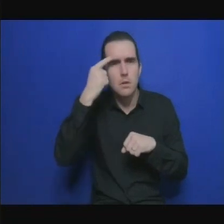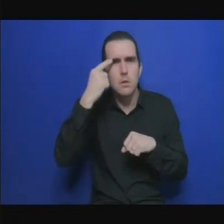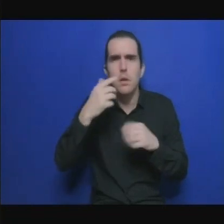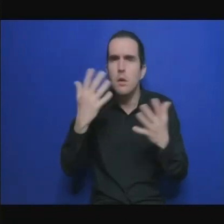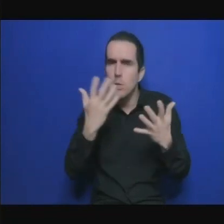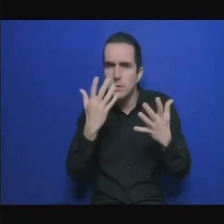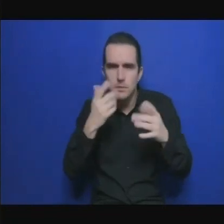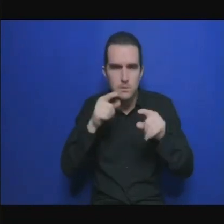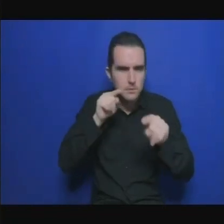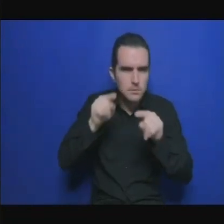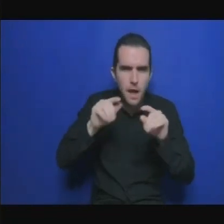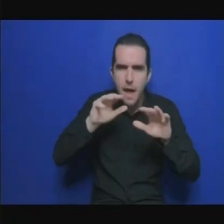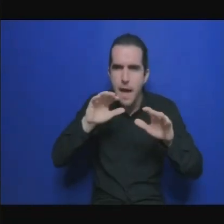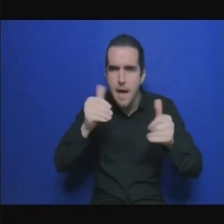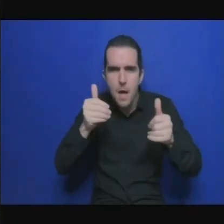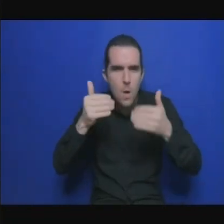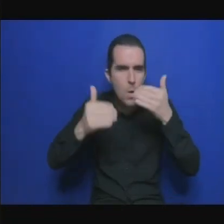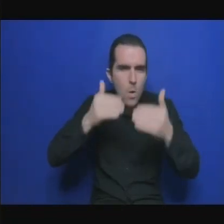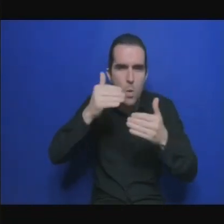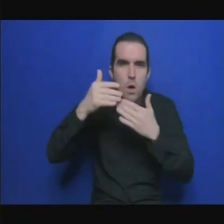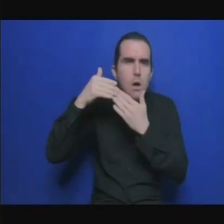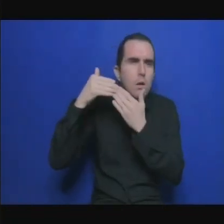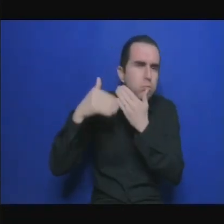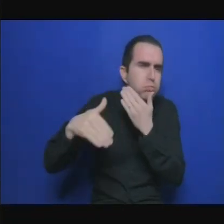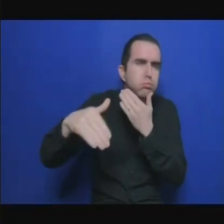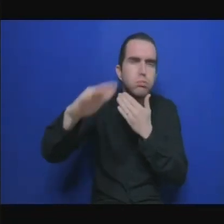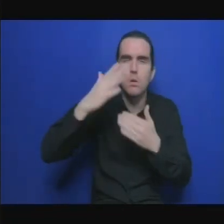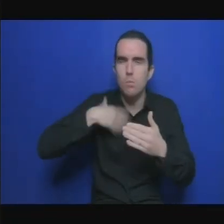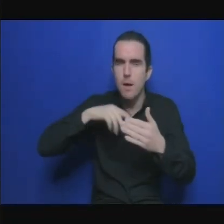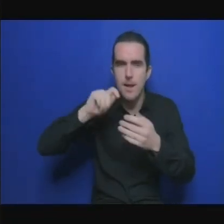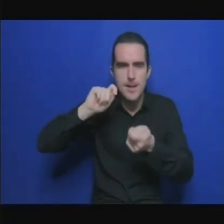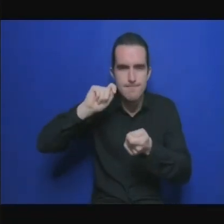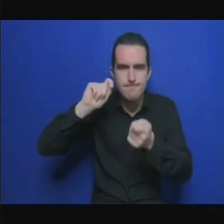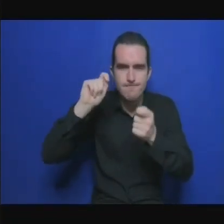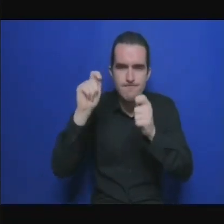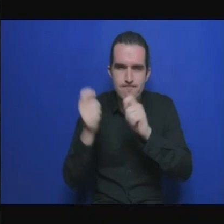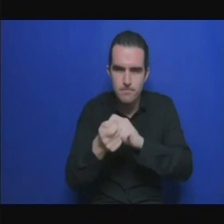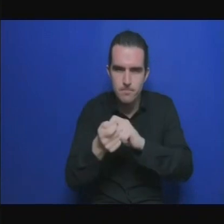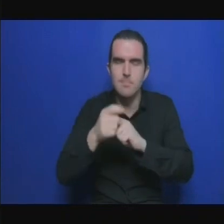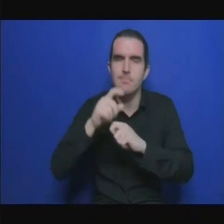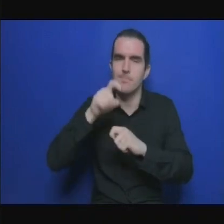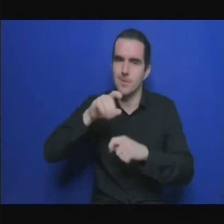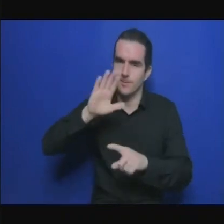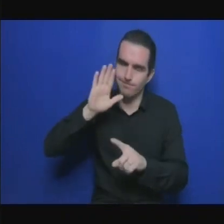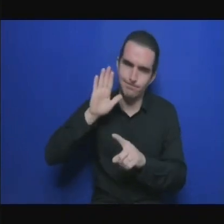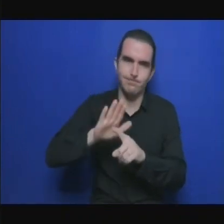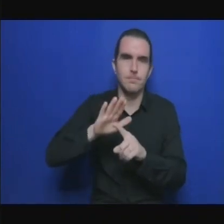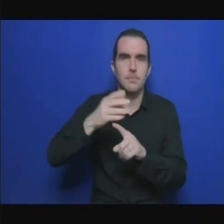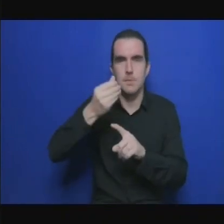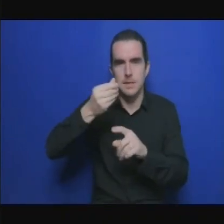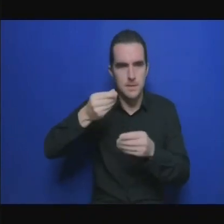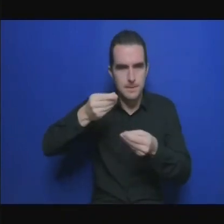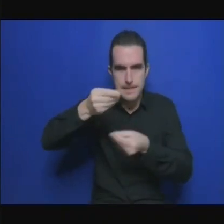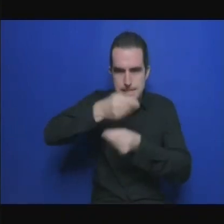la banque centrale essaye de créer